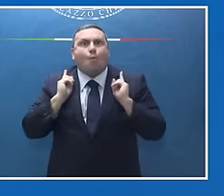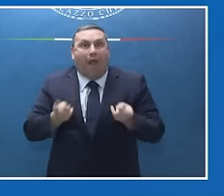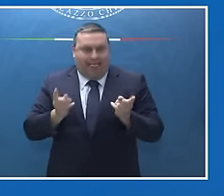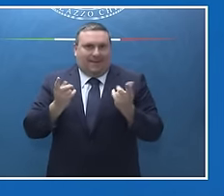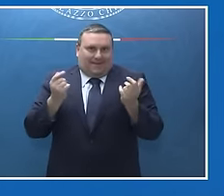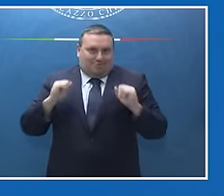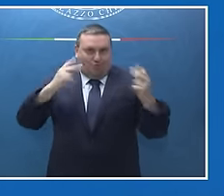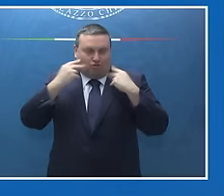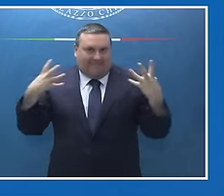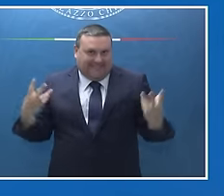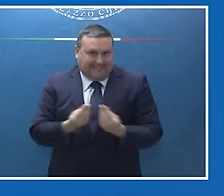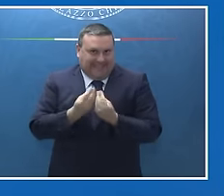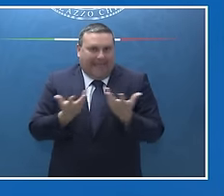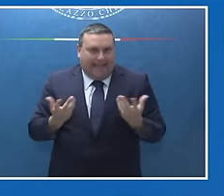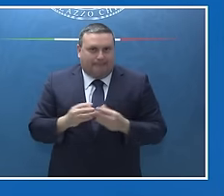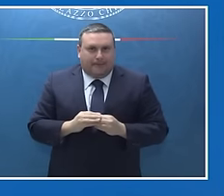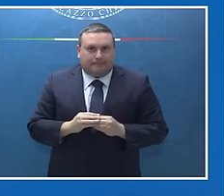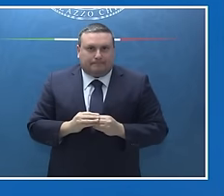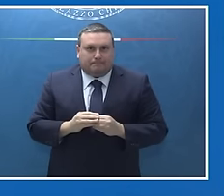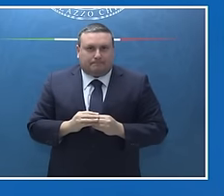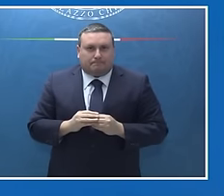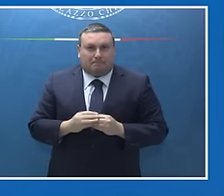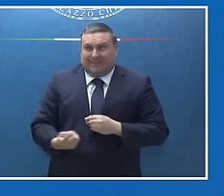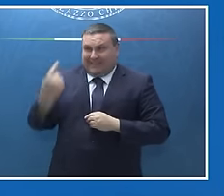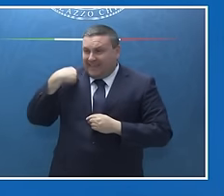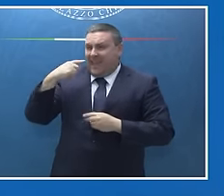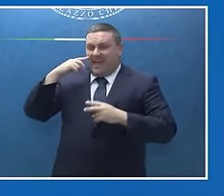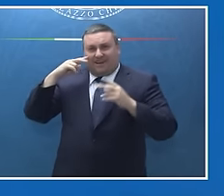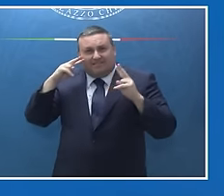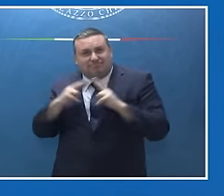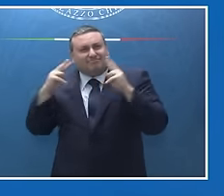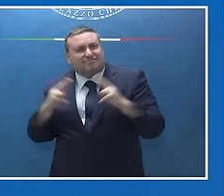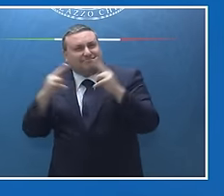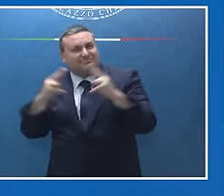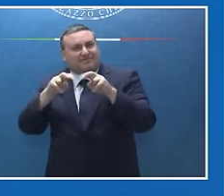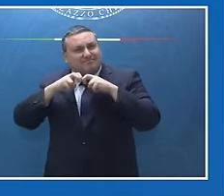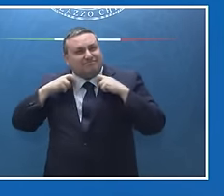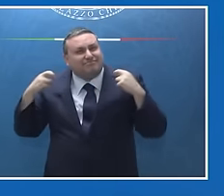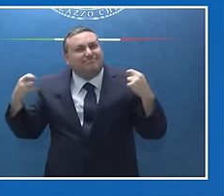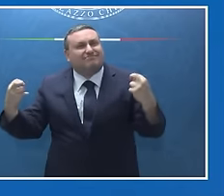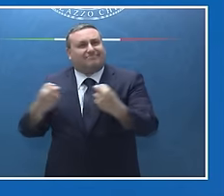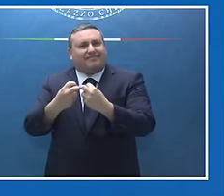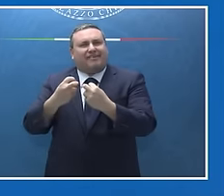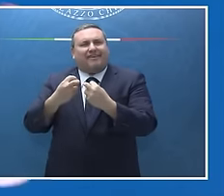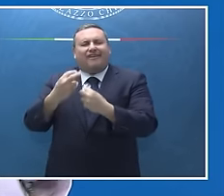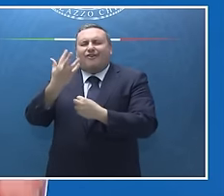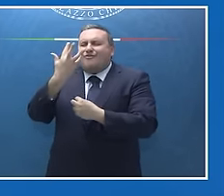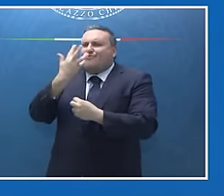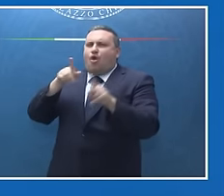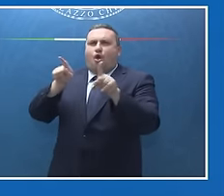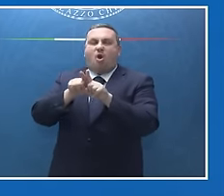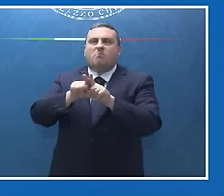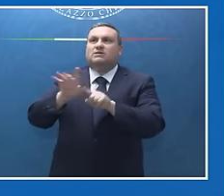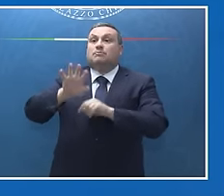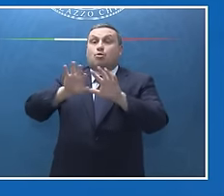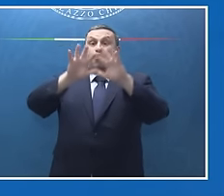Penso che fosse importante per cercare di smontare quella narrazione che vorrebbe, come dire, l'Occidente contro il resto